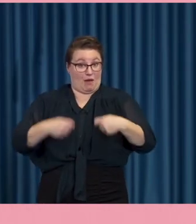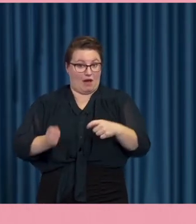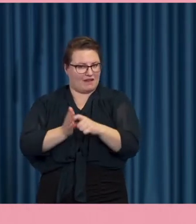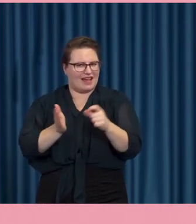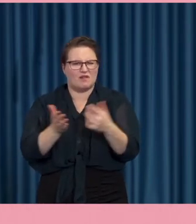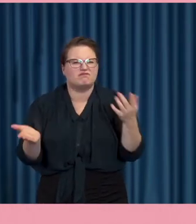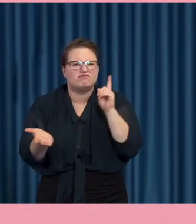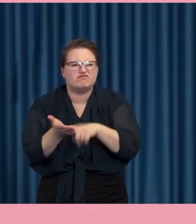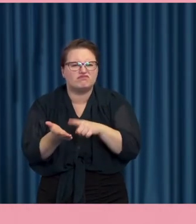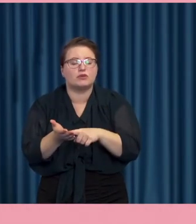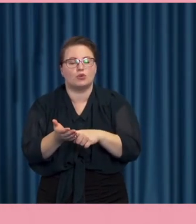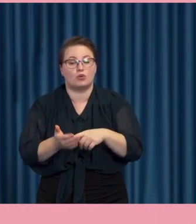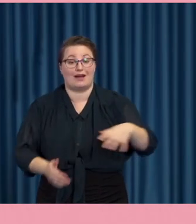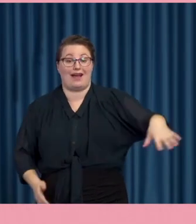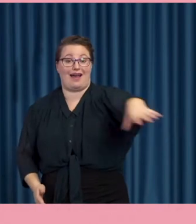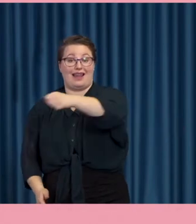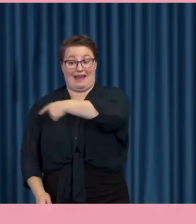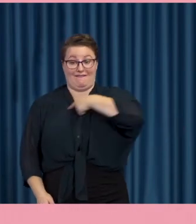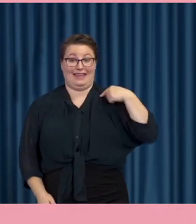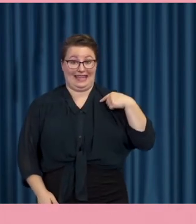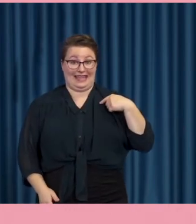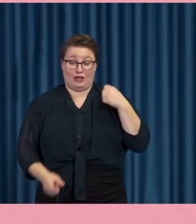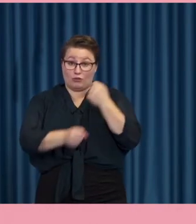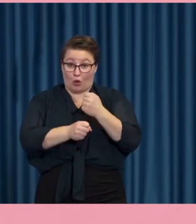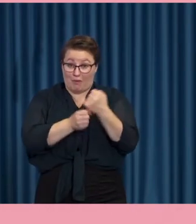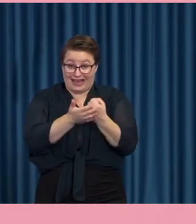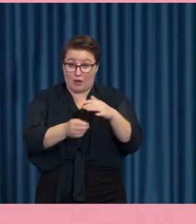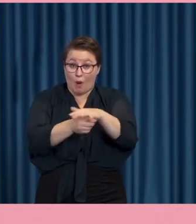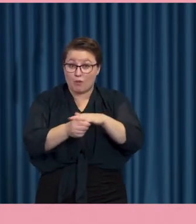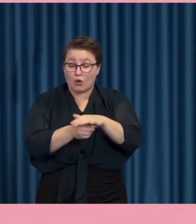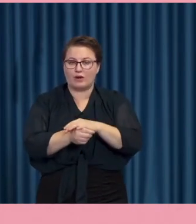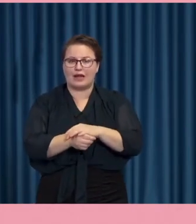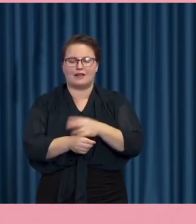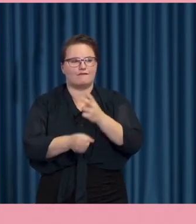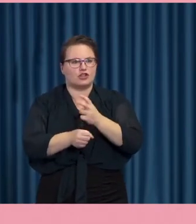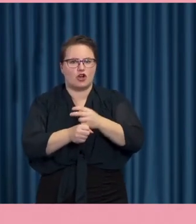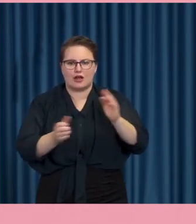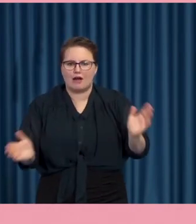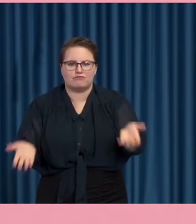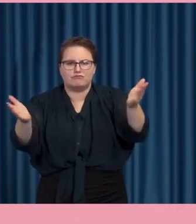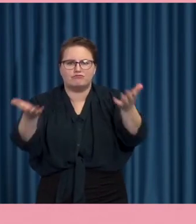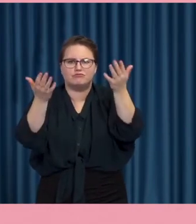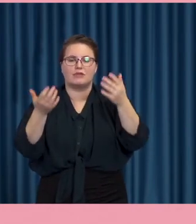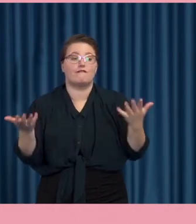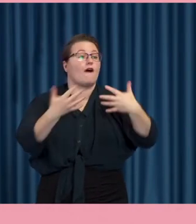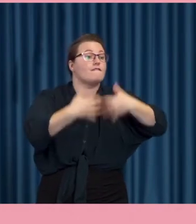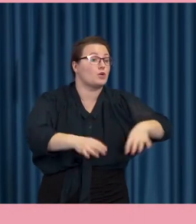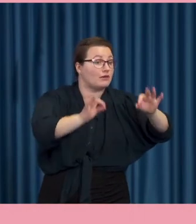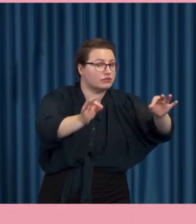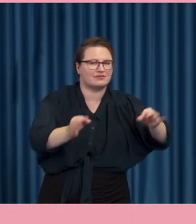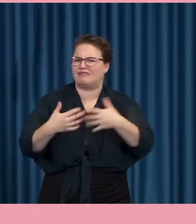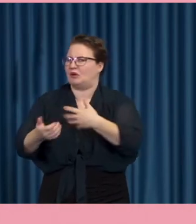också lyfta alla oss som jobbar med de här frågorna. Vad gör vi egentligen? Vad funkar? Vad funkar inte? Vad har tagits fram?